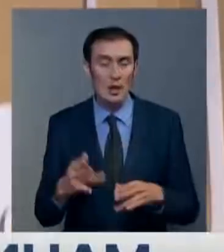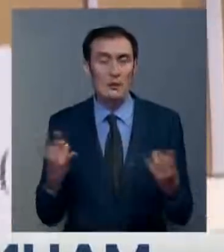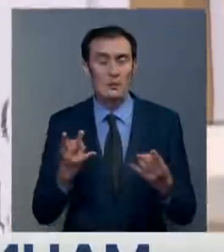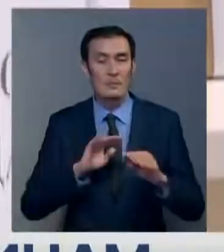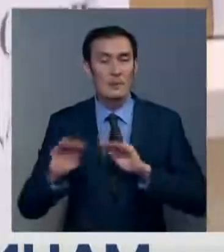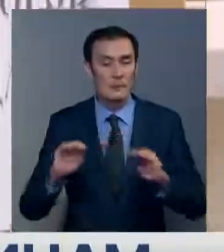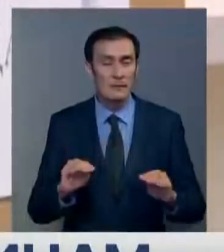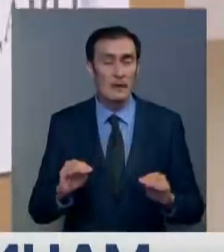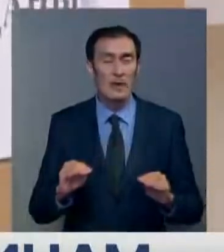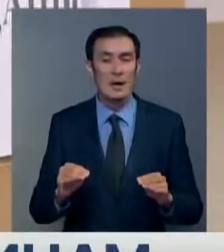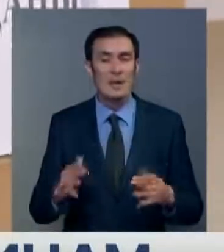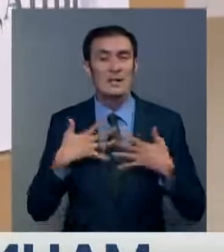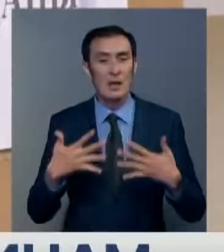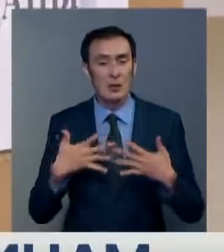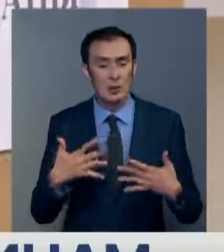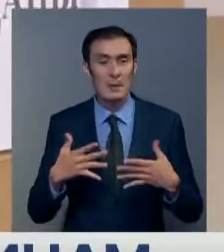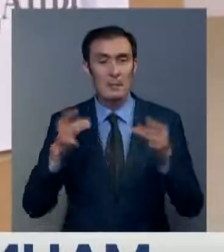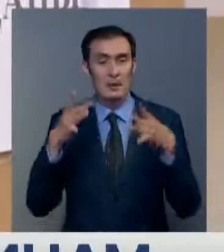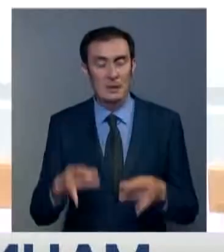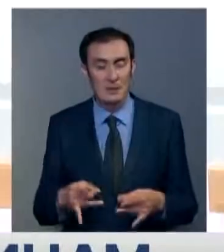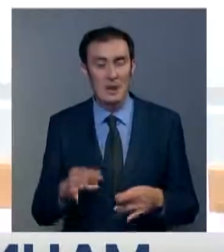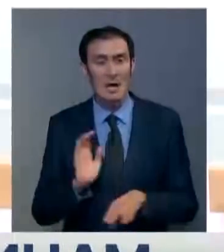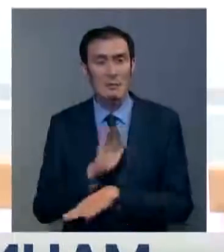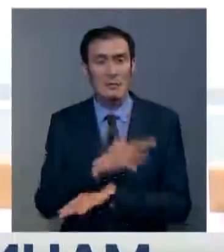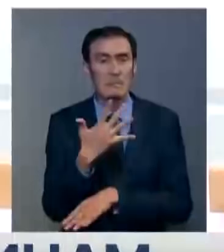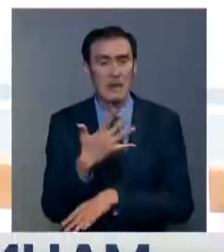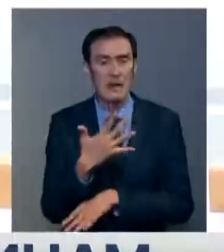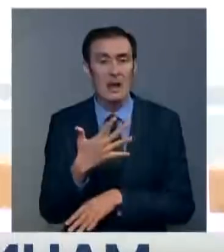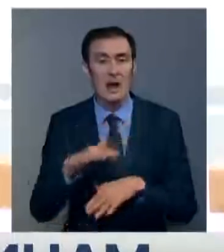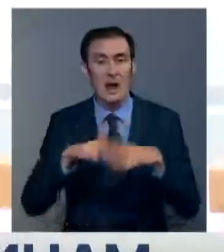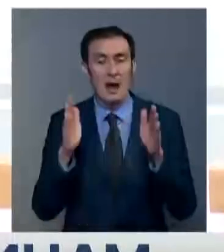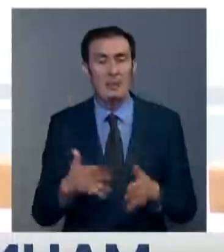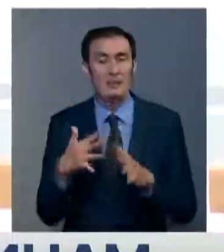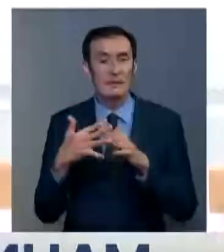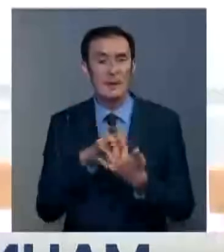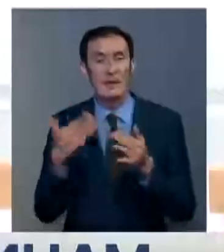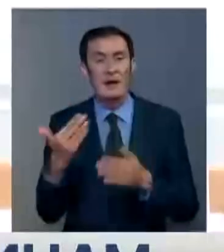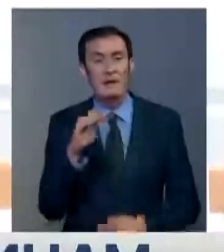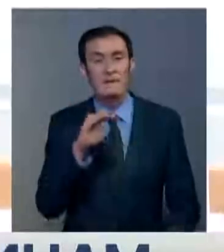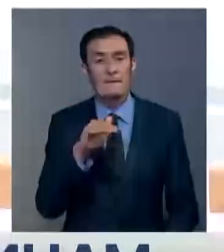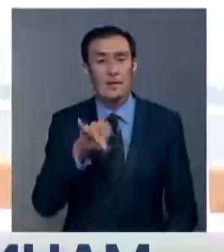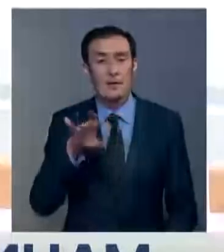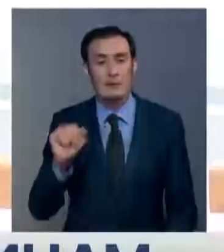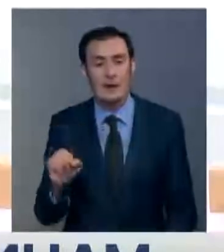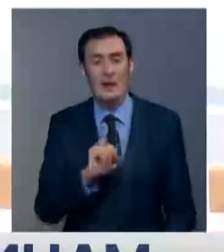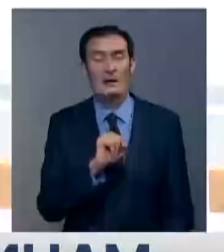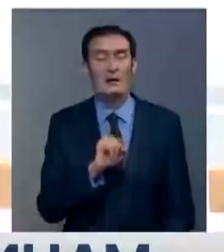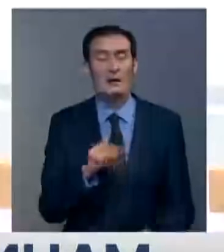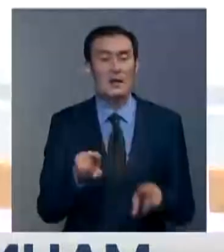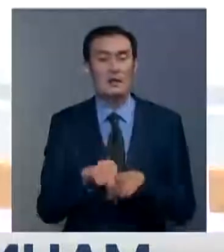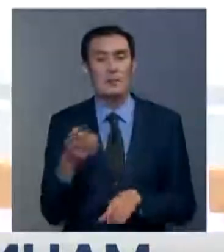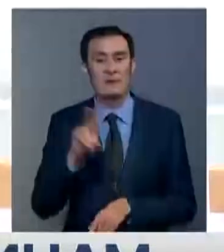нужными препаратами, кислородными концентраторами. Мы направляем 5 аппаратов в Федоровку, 6 в Затоболовку, по 2